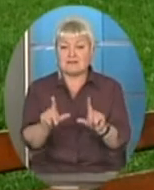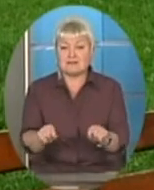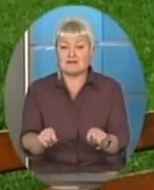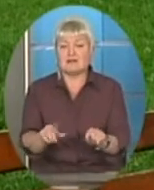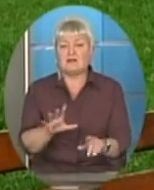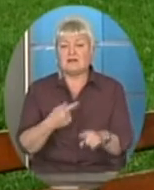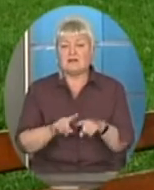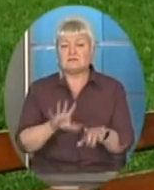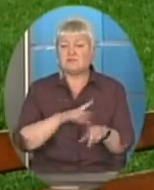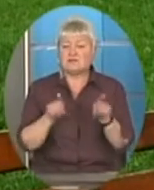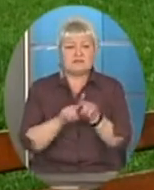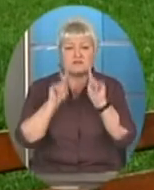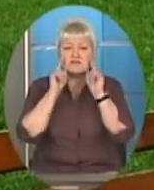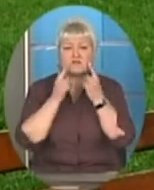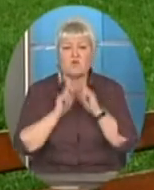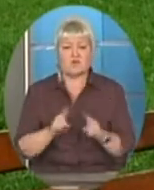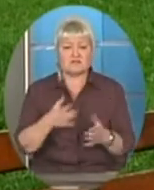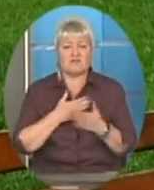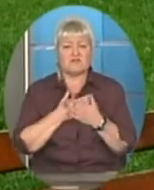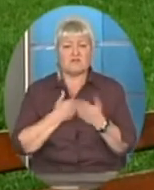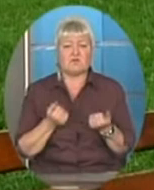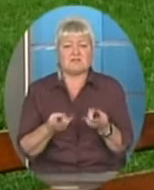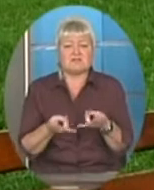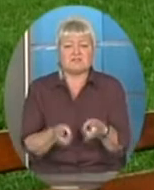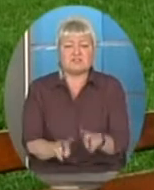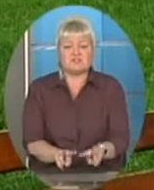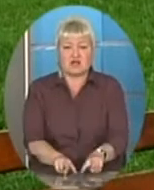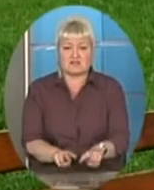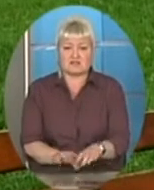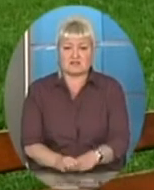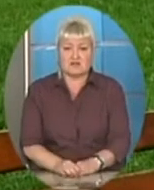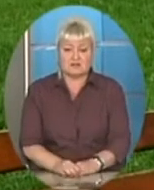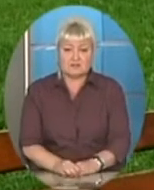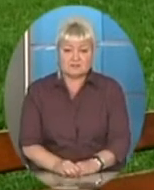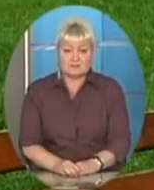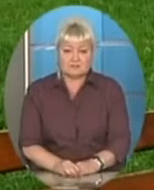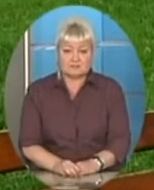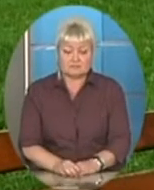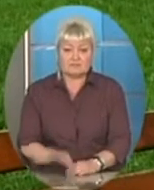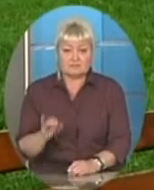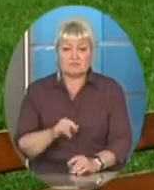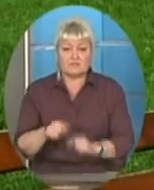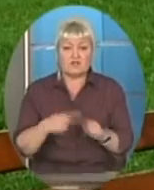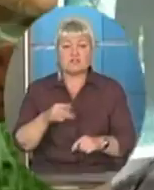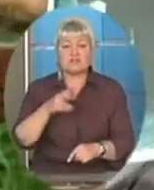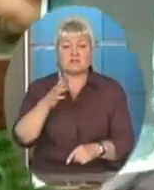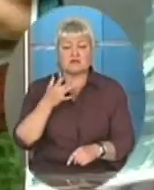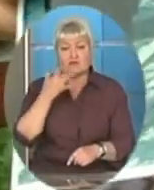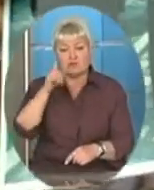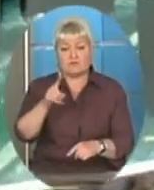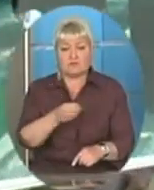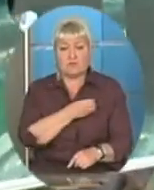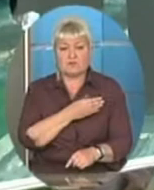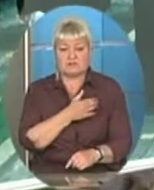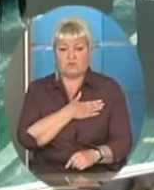це були такі сльози, вони не хотіли залишатися. І через рік я їх усиновила. Вчаться вони